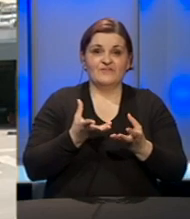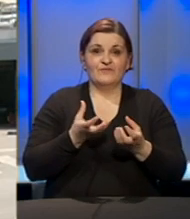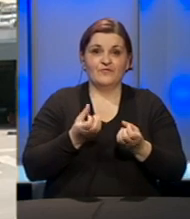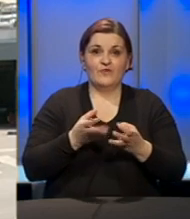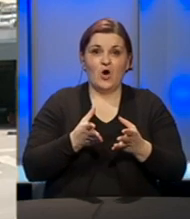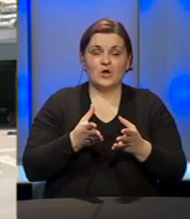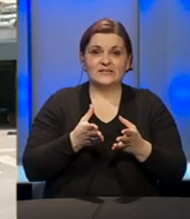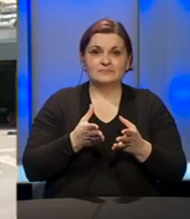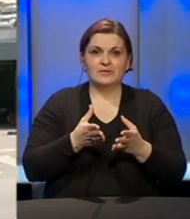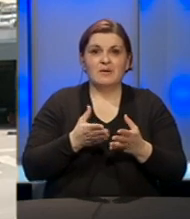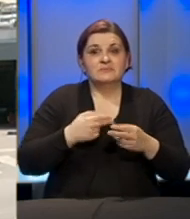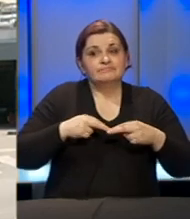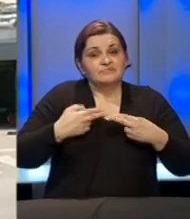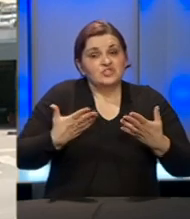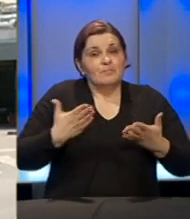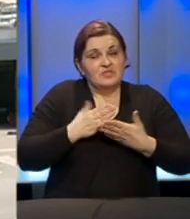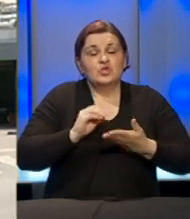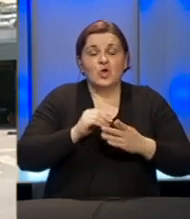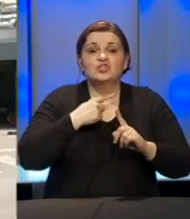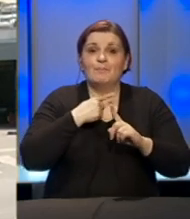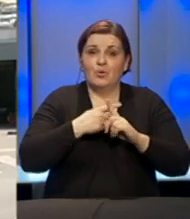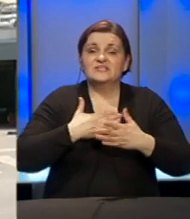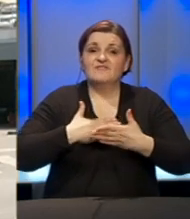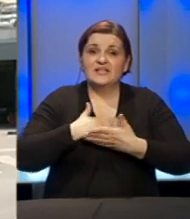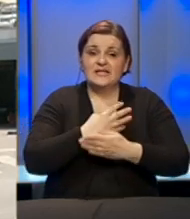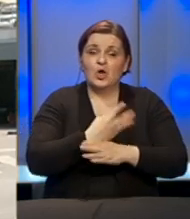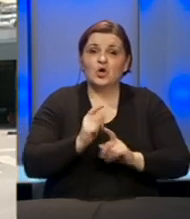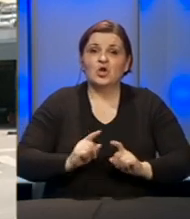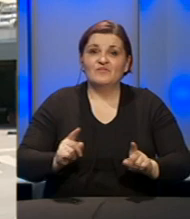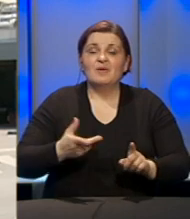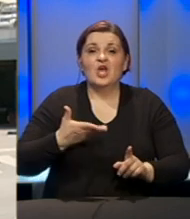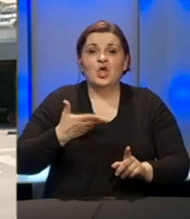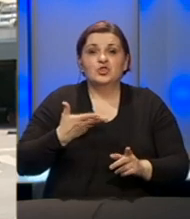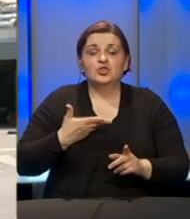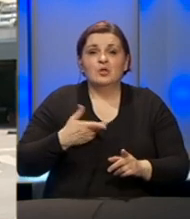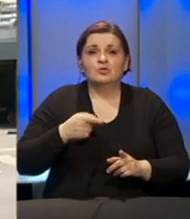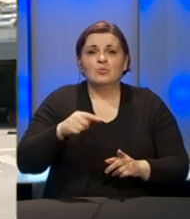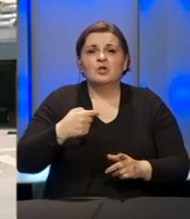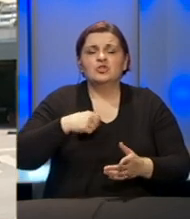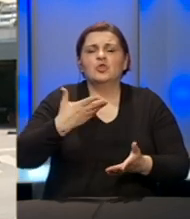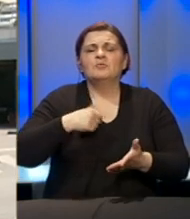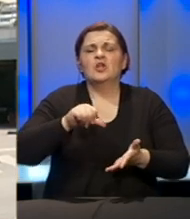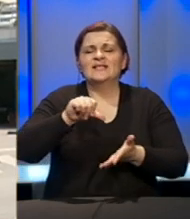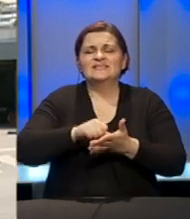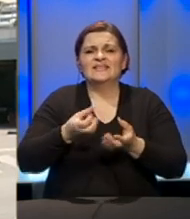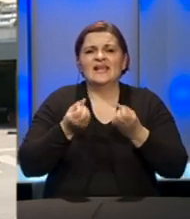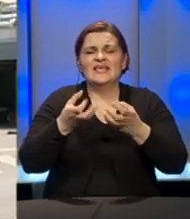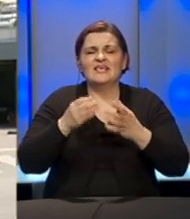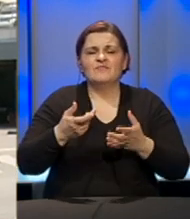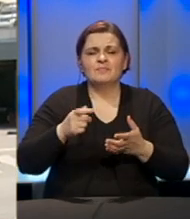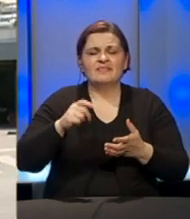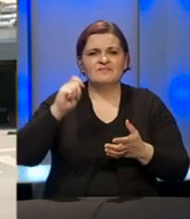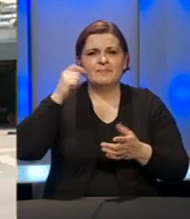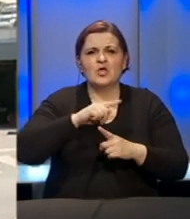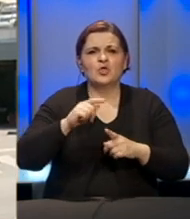strahujemo da će biti još pozitivnih slučajeva na koronavirus, dobiti do našeg centralne informacijne emisije do Dnevnika 2.